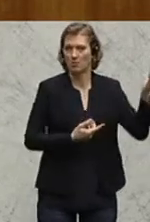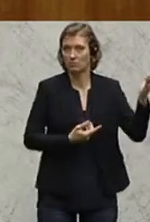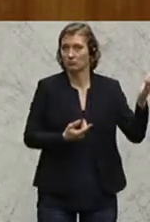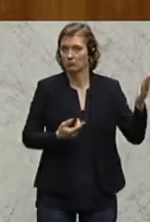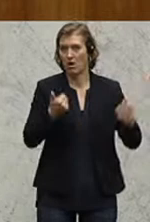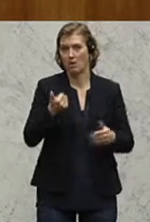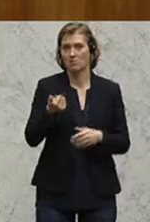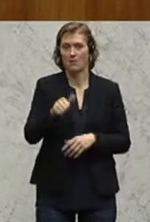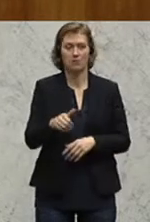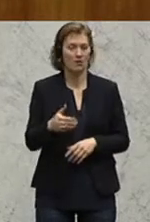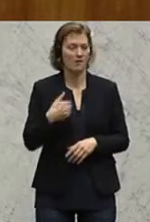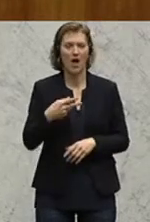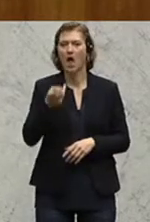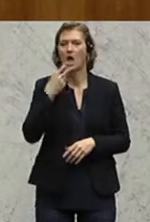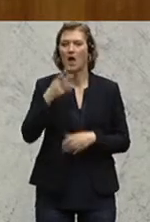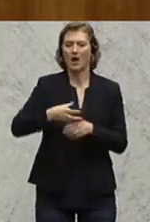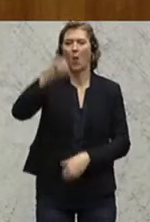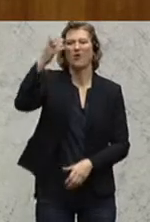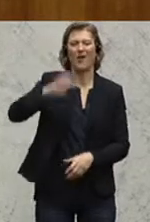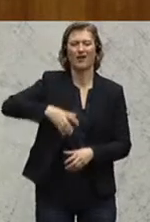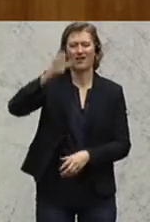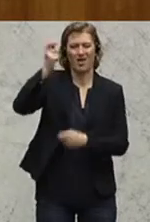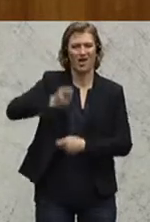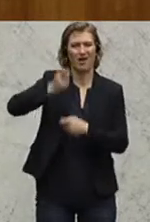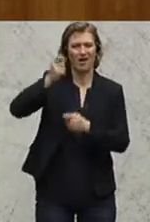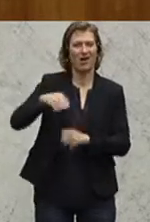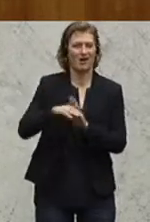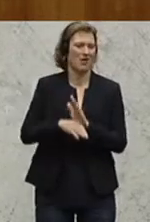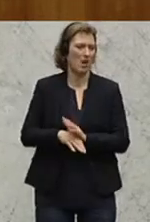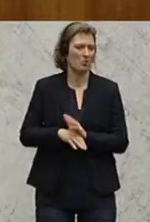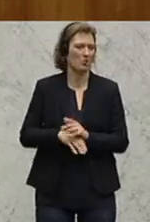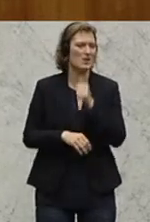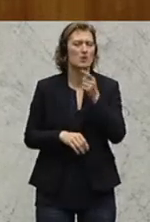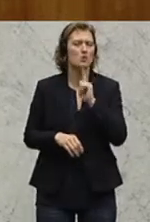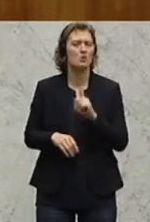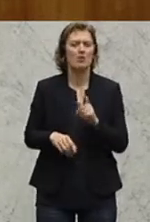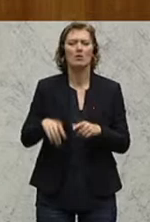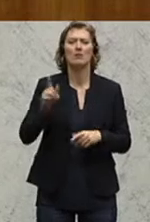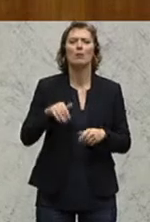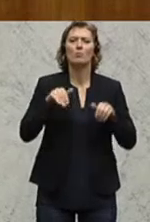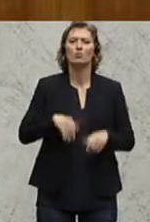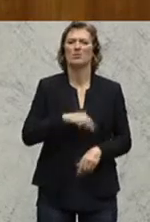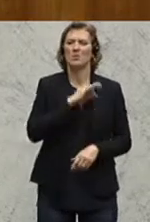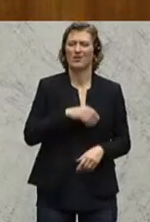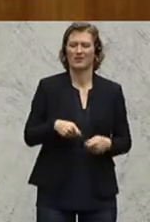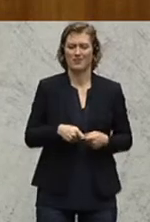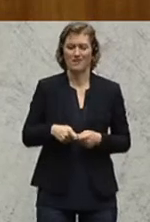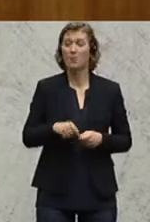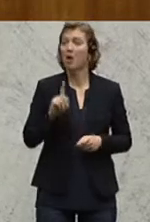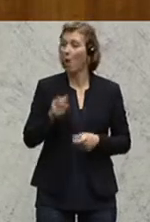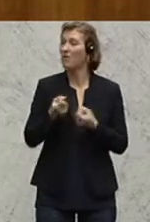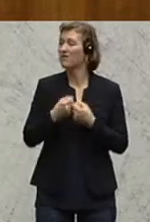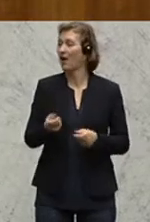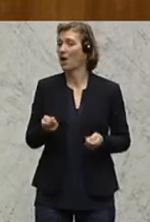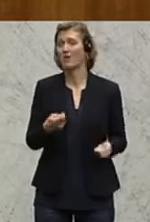war zum Beispiel die berühmte Rauchverkehrer-Regelung, wo man nicht nur mehr das gebundene Gewerbe hat, sondern in Zwischenzeit auch das freie